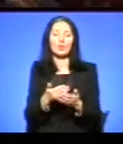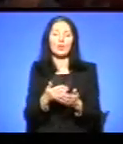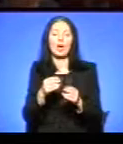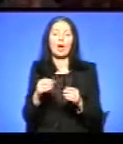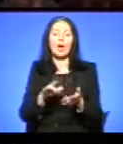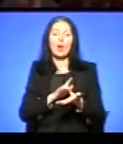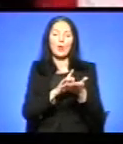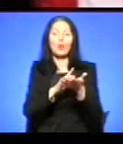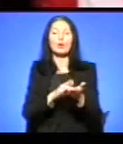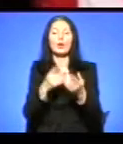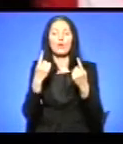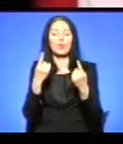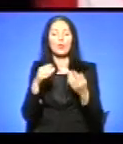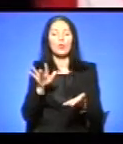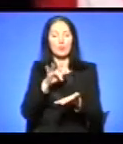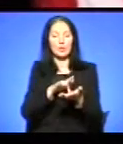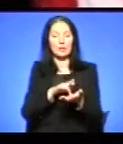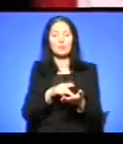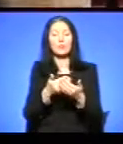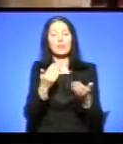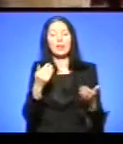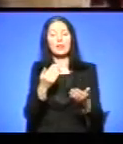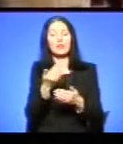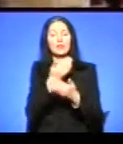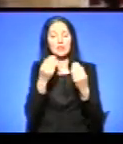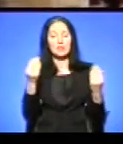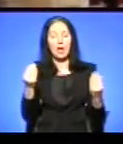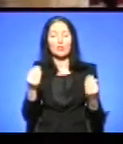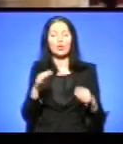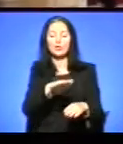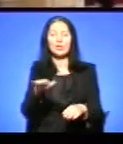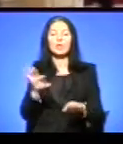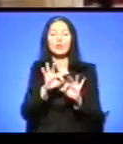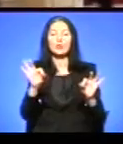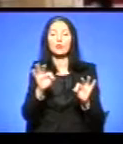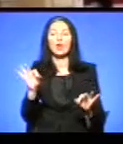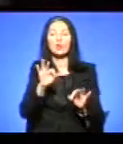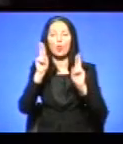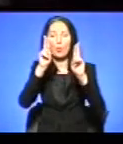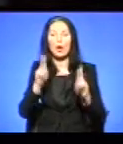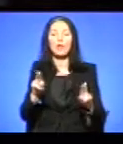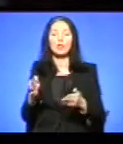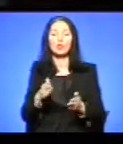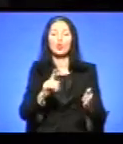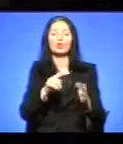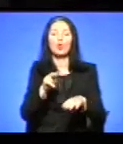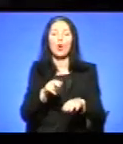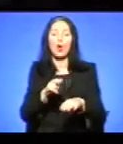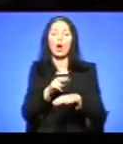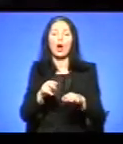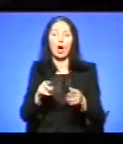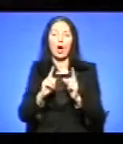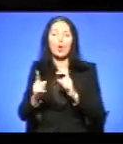правила дорожнього руху першокласникам розповідають патрульні. «Тримаєте масу позитивних емоцій». Далі – вистава.